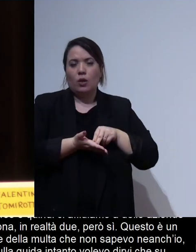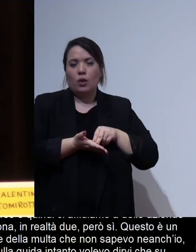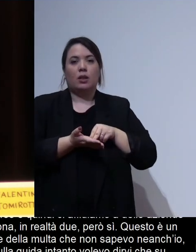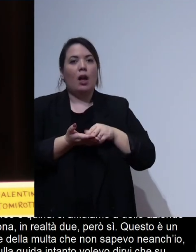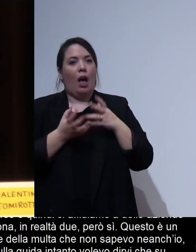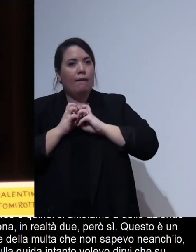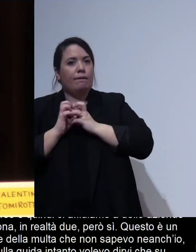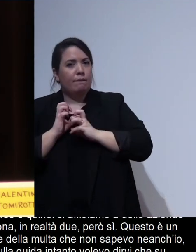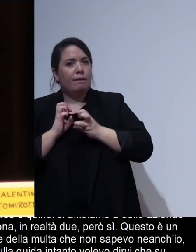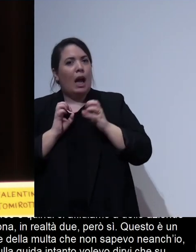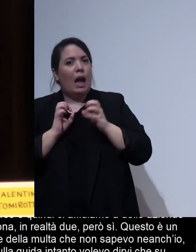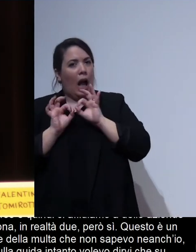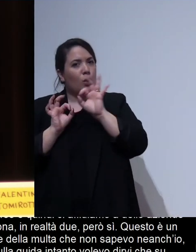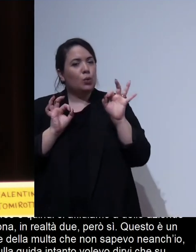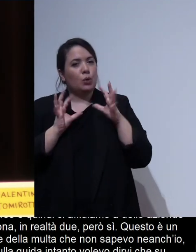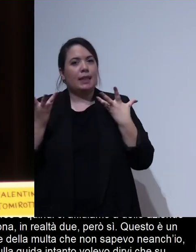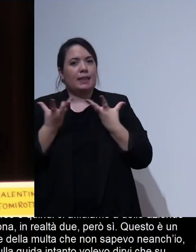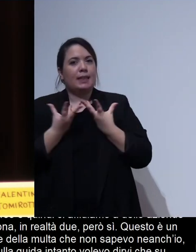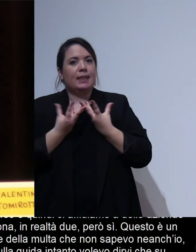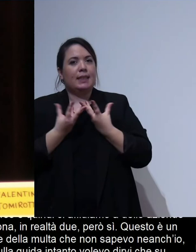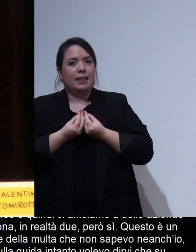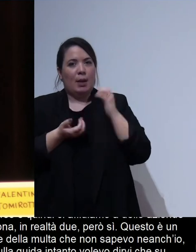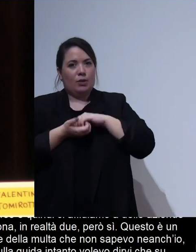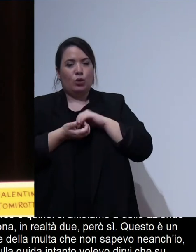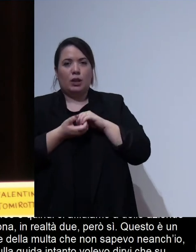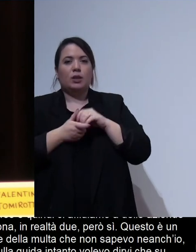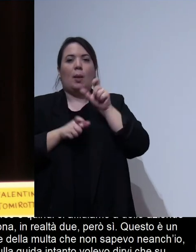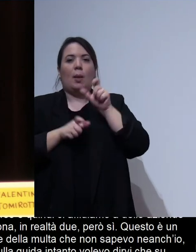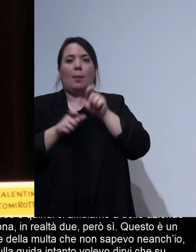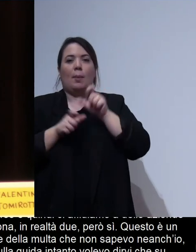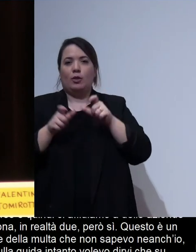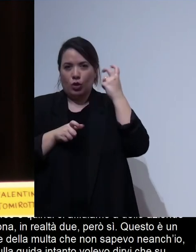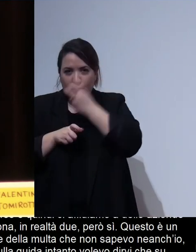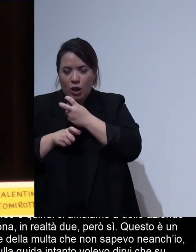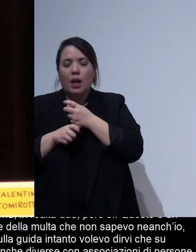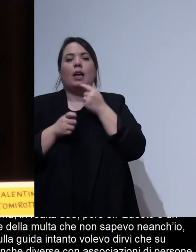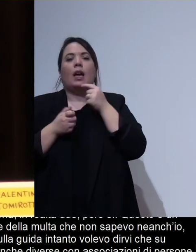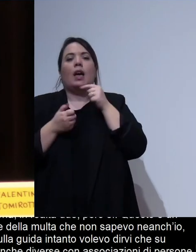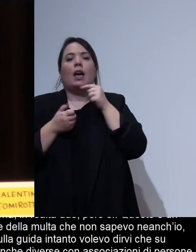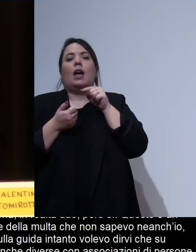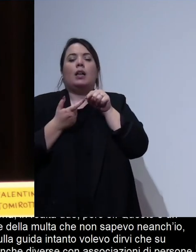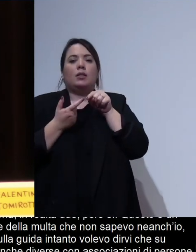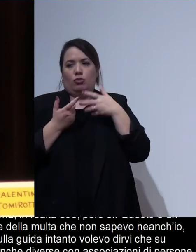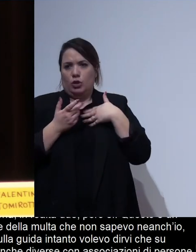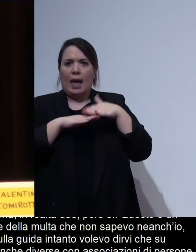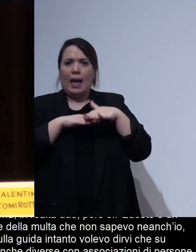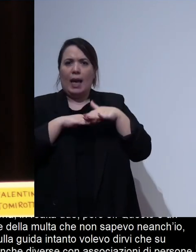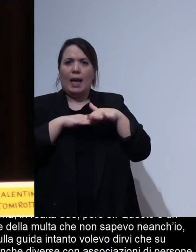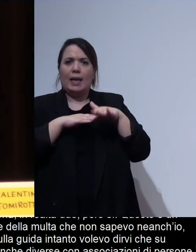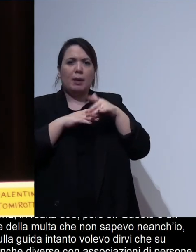diverse con associazioni di persone non vedenti e quindi ci sono delle esperienze